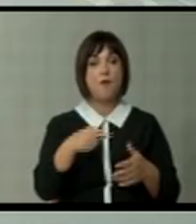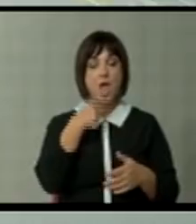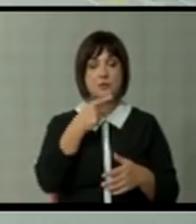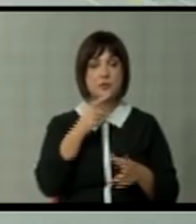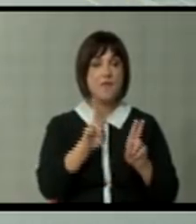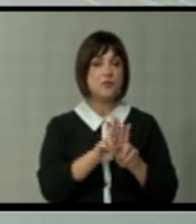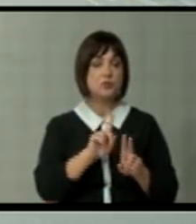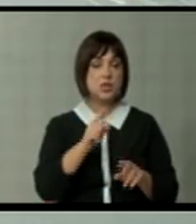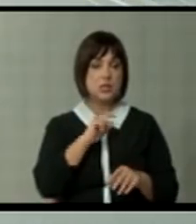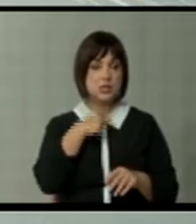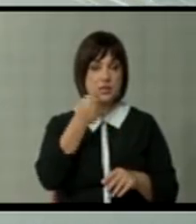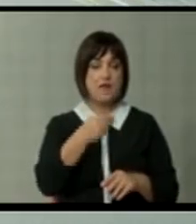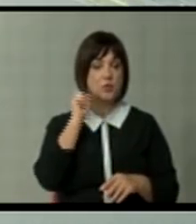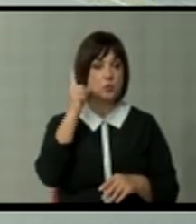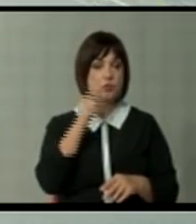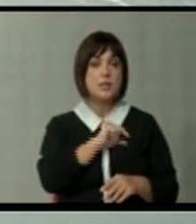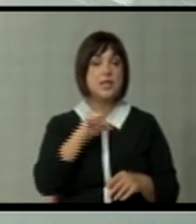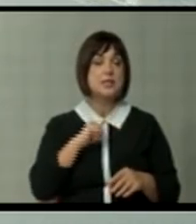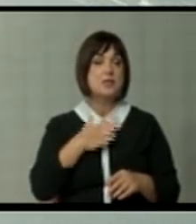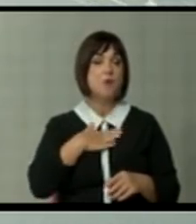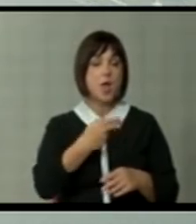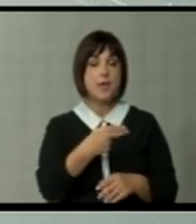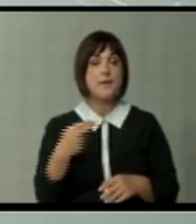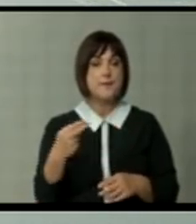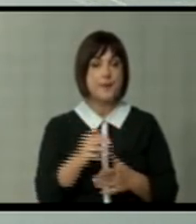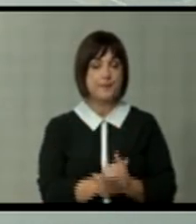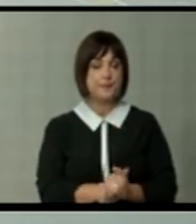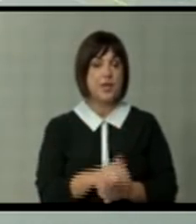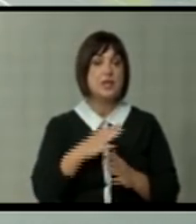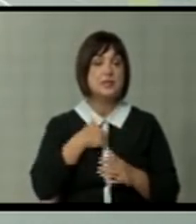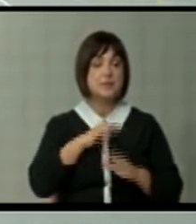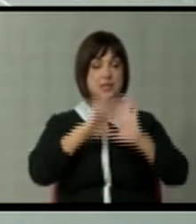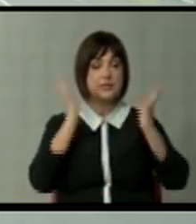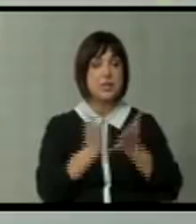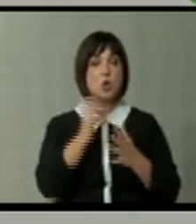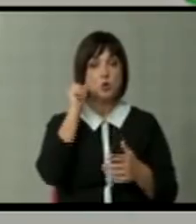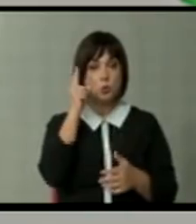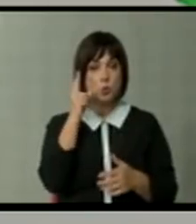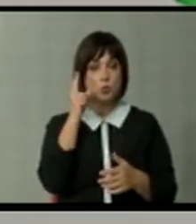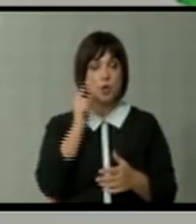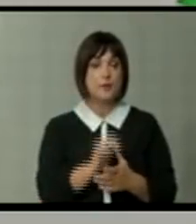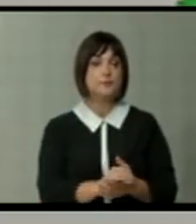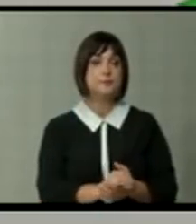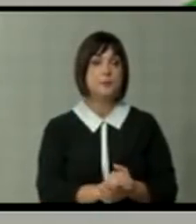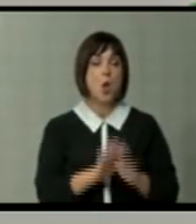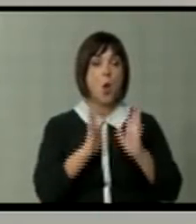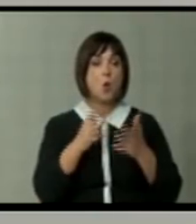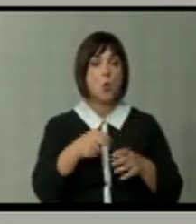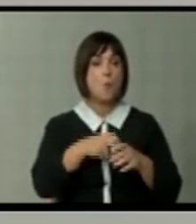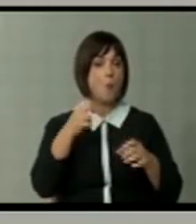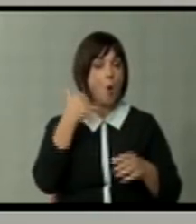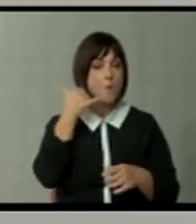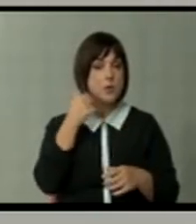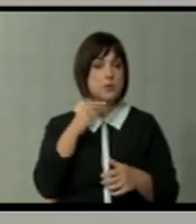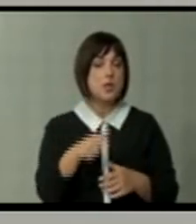изјава на Верушевски не ја дава случај, и не ја дава само во своја име. За мене целиот случај околу бомбите